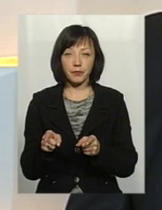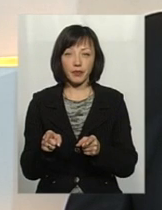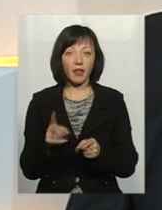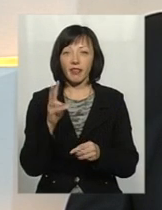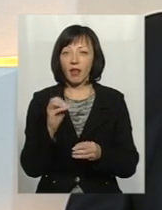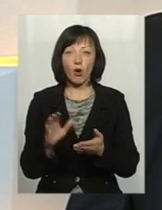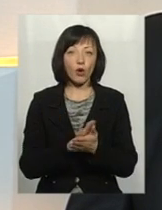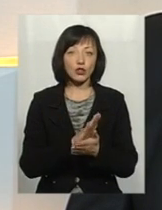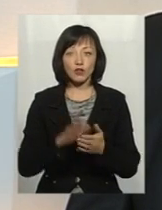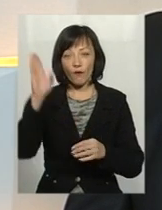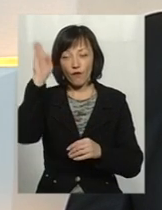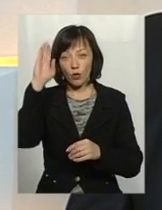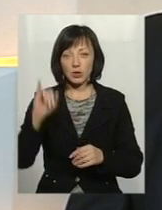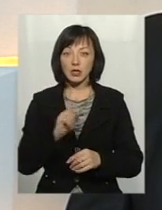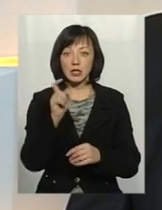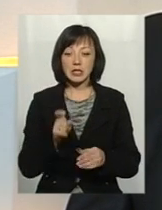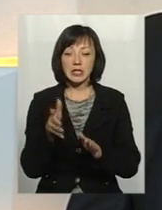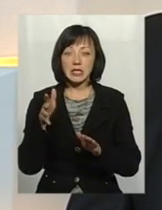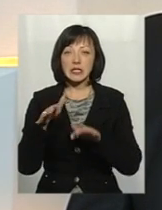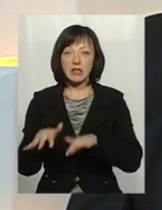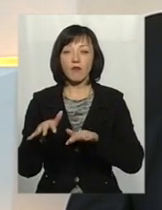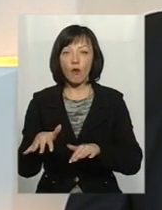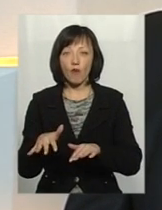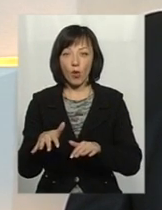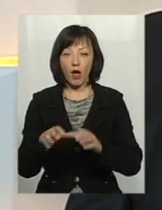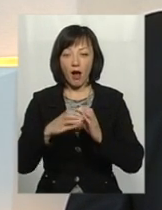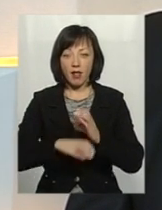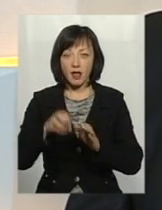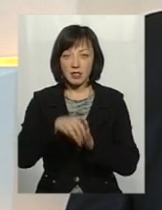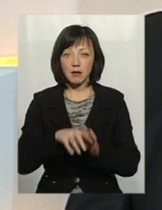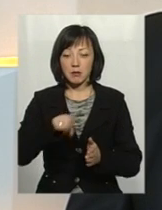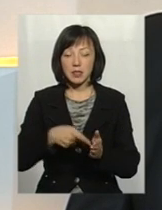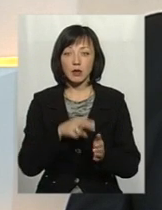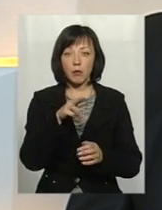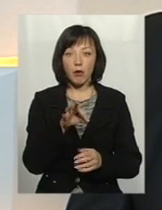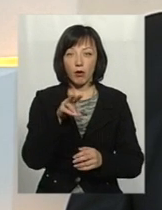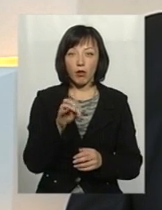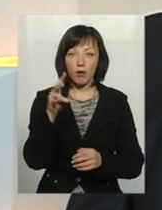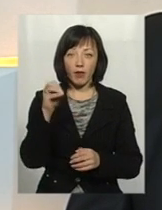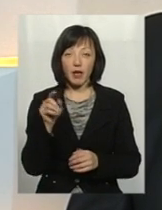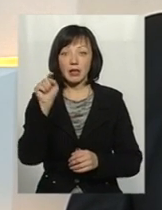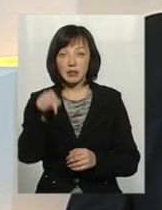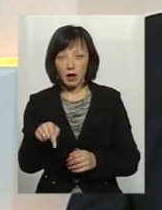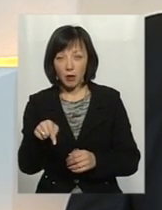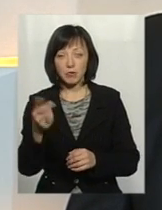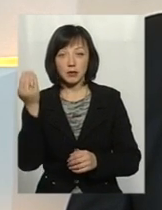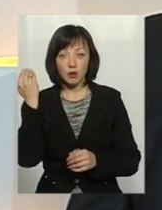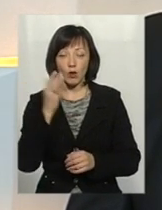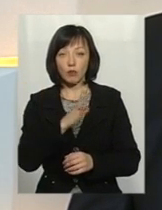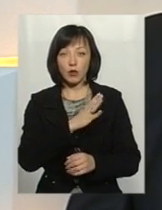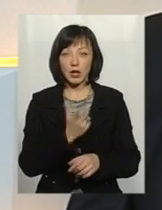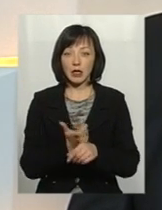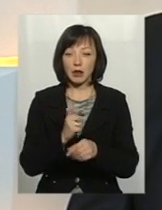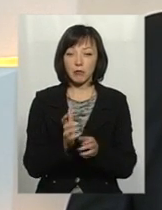неочищених вод із зливової каналізації у місті Полоному і саме там на той час були